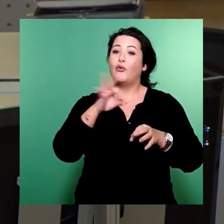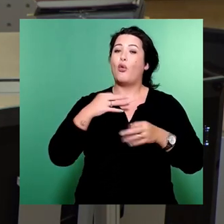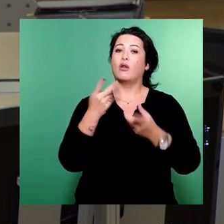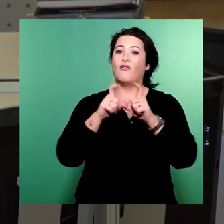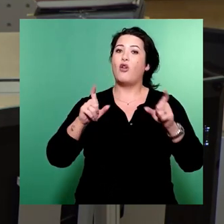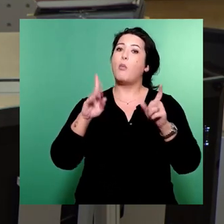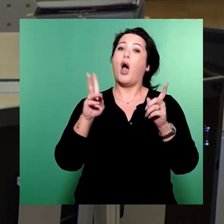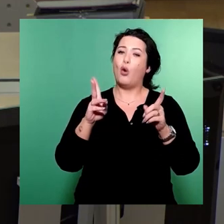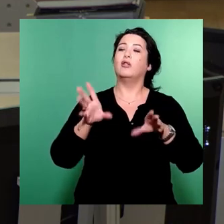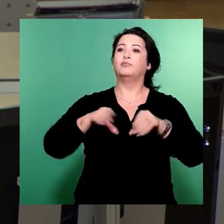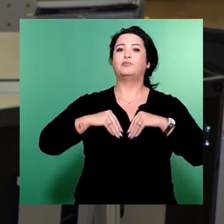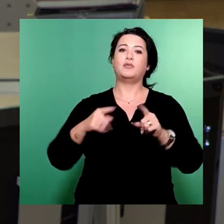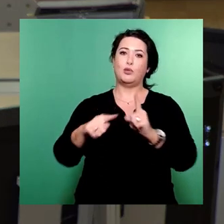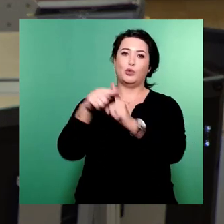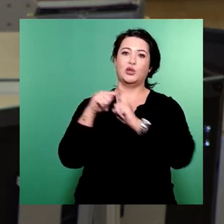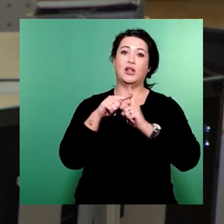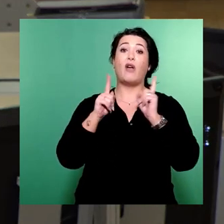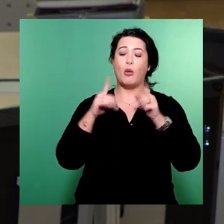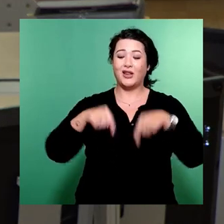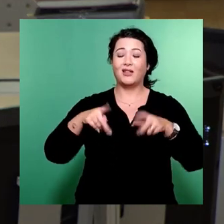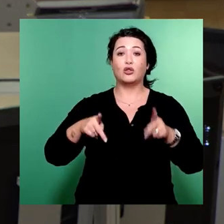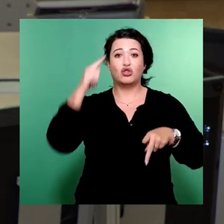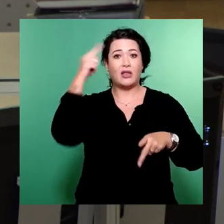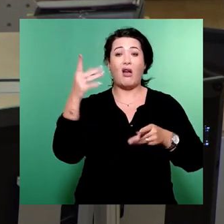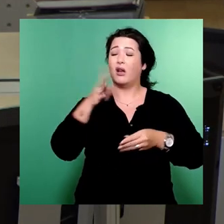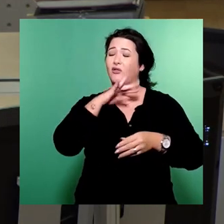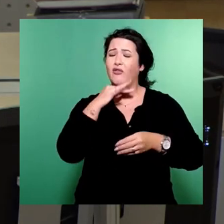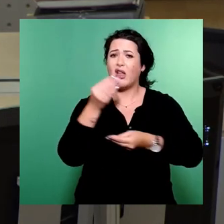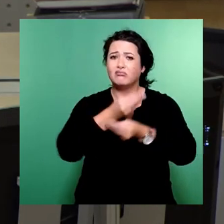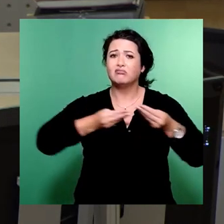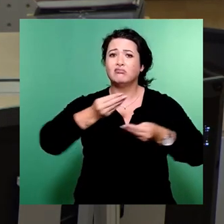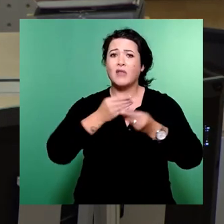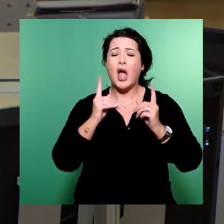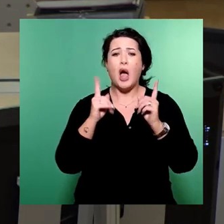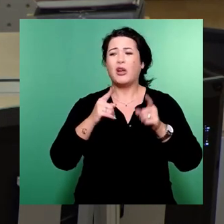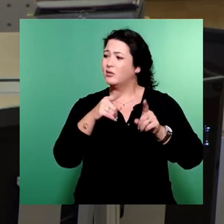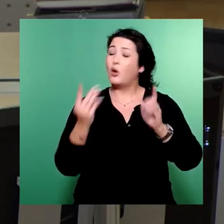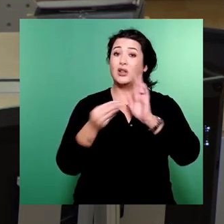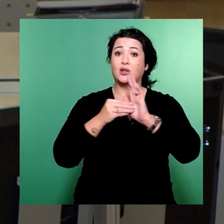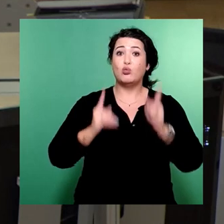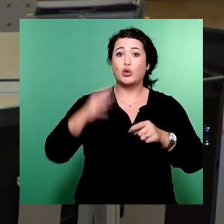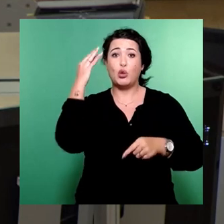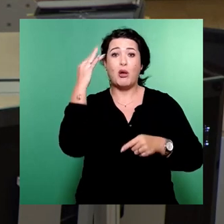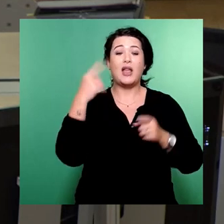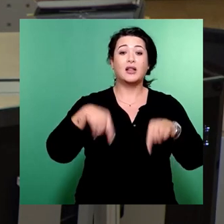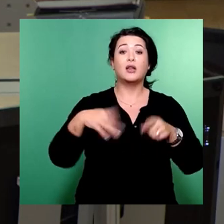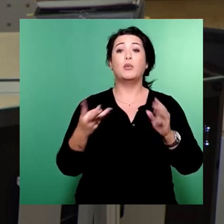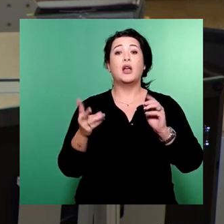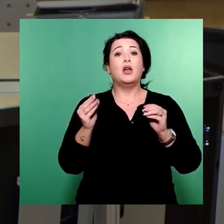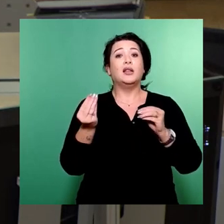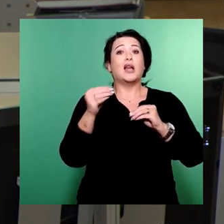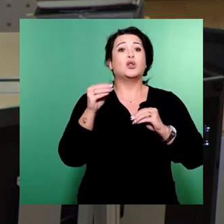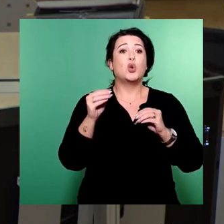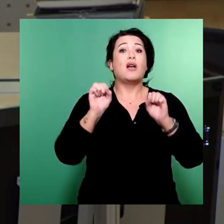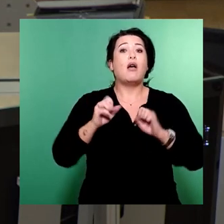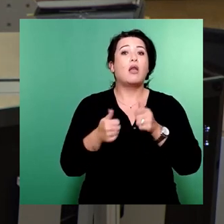Aber bei allen Themen, die wir hier im Stadtrat besprechen, sollten wir mal über nachdenken, was können wir als Stadtrat mitgestalten und was nicht. Und die rechtlichen Rahmen zum Thema